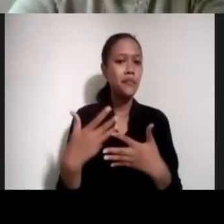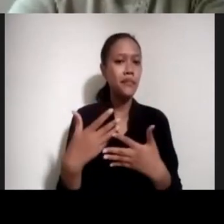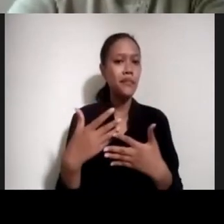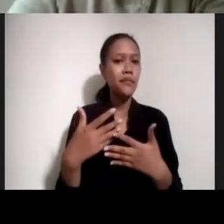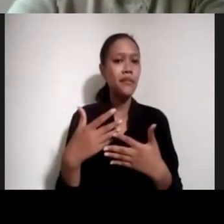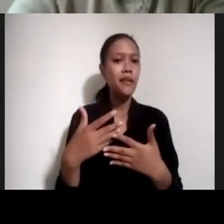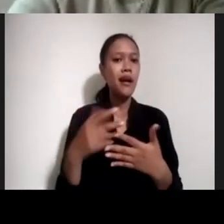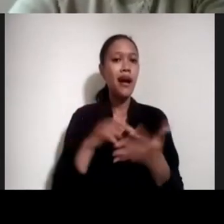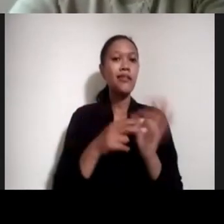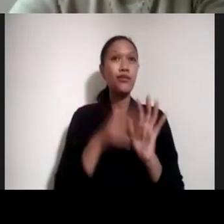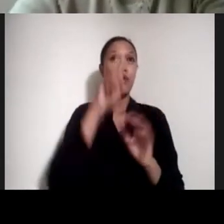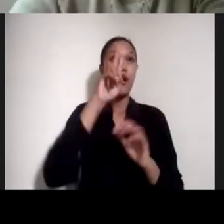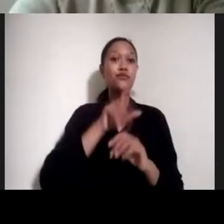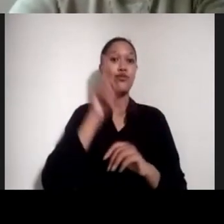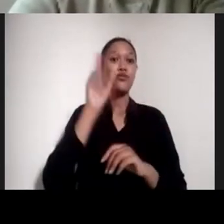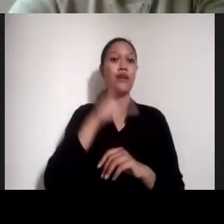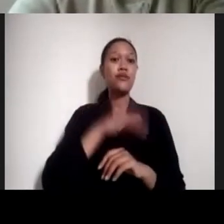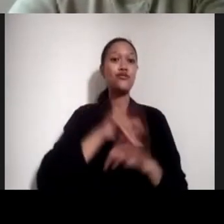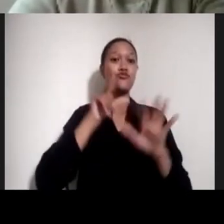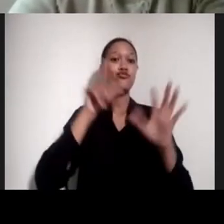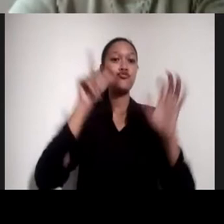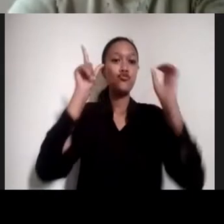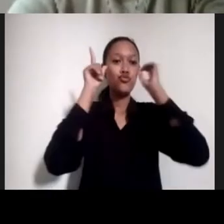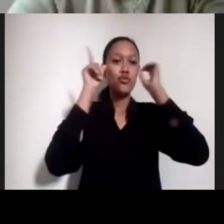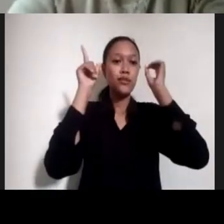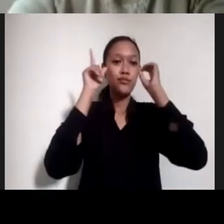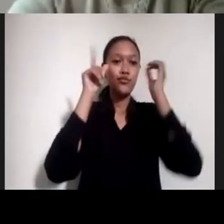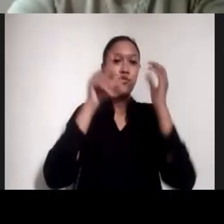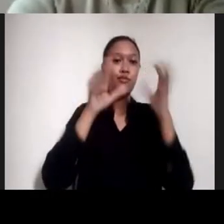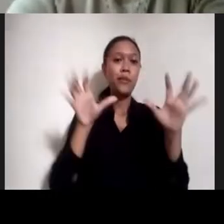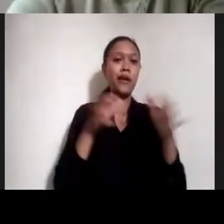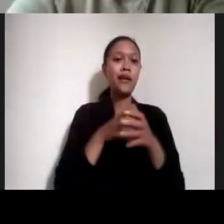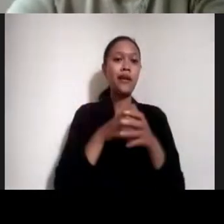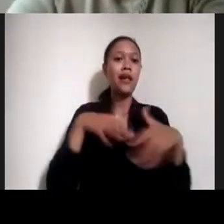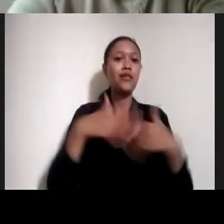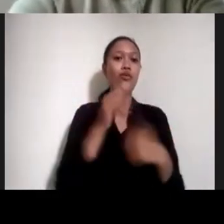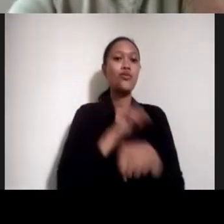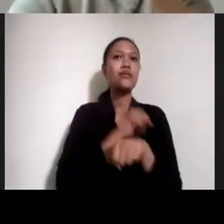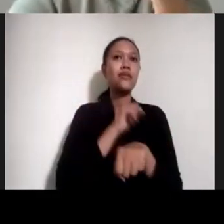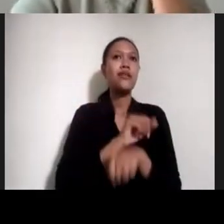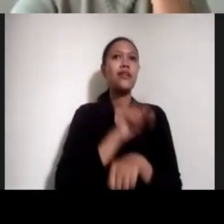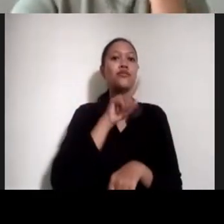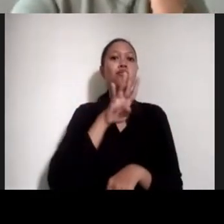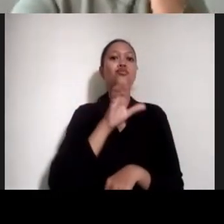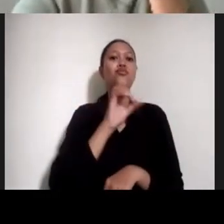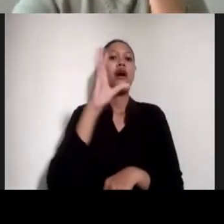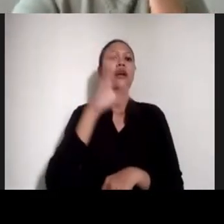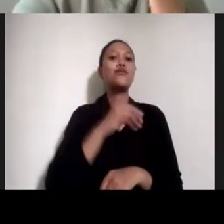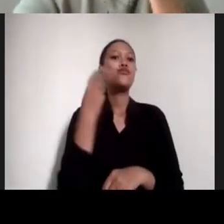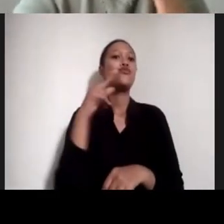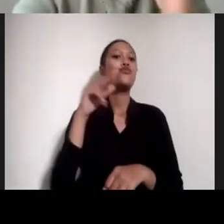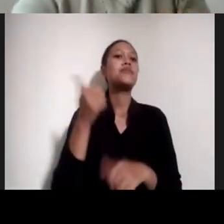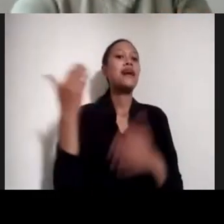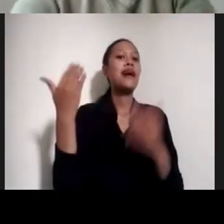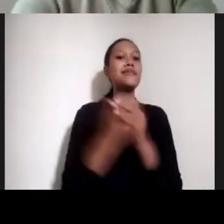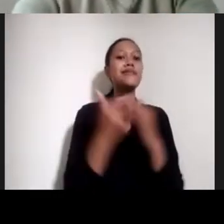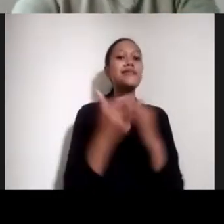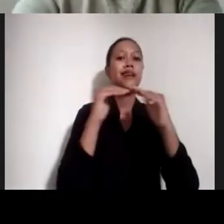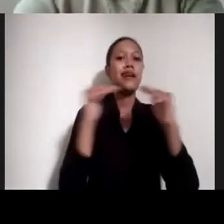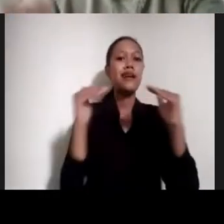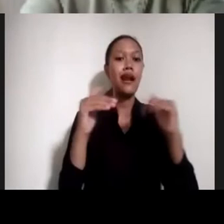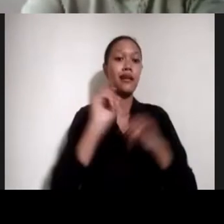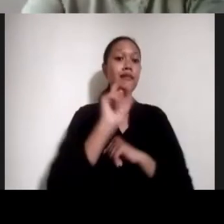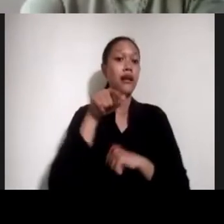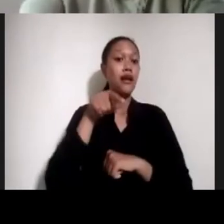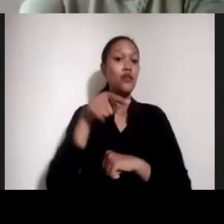ribu paket atau bekerja selama 140 hari. Nah, cara ini adalah untuk